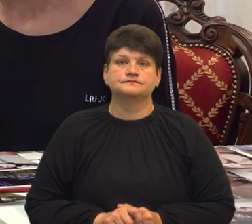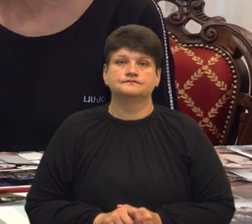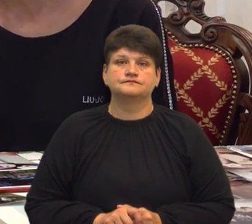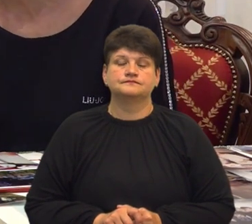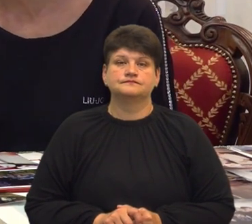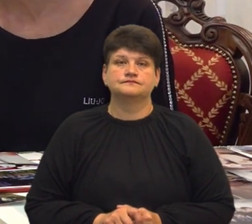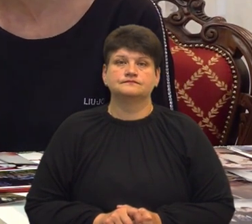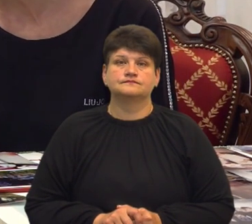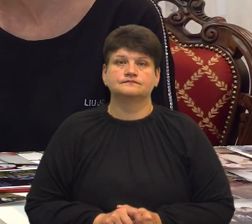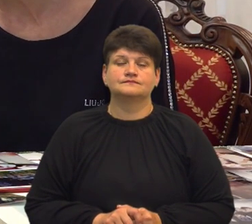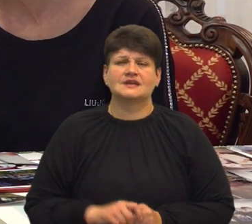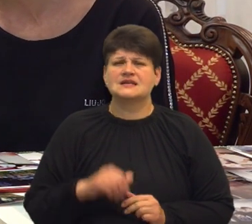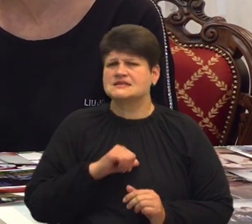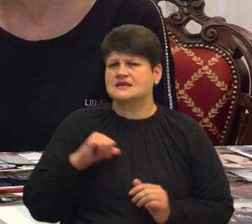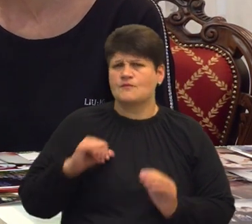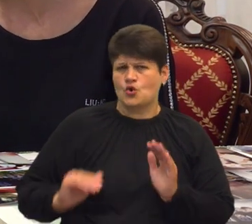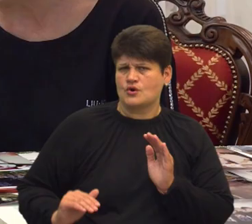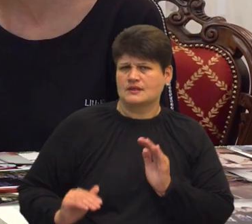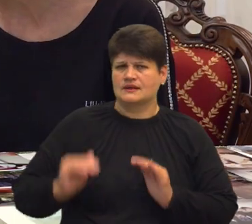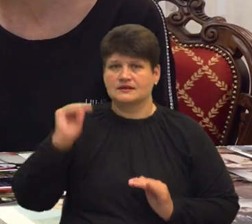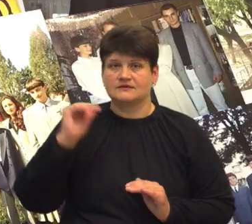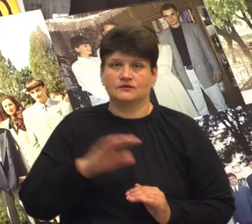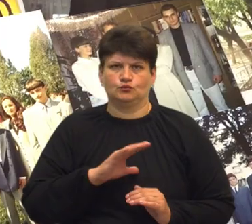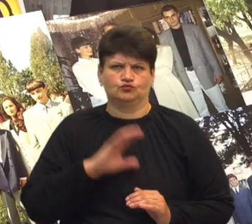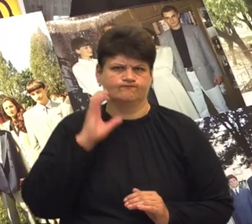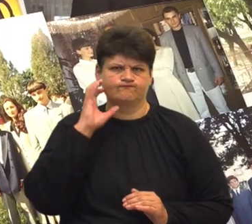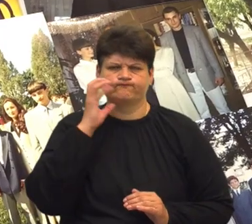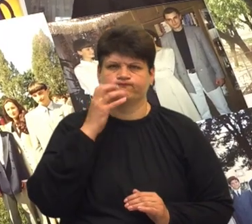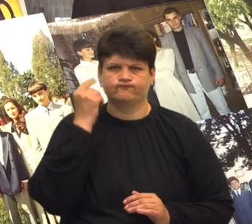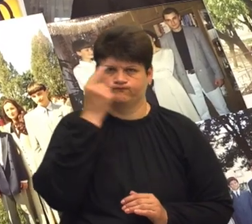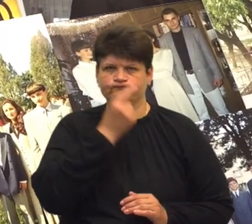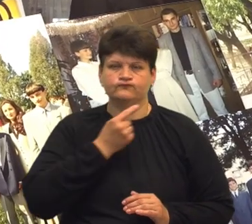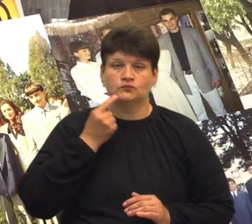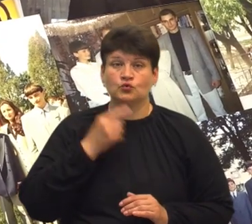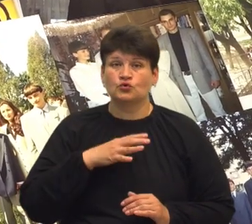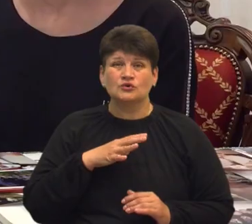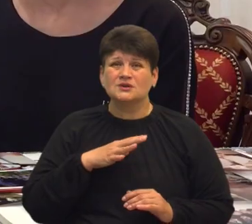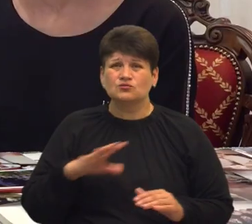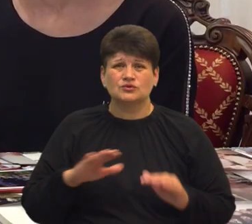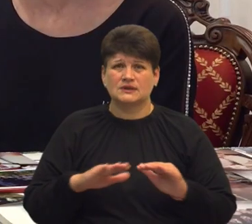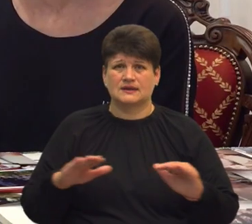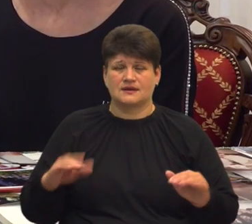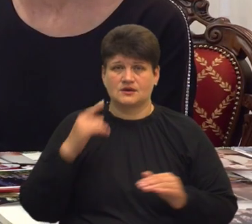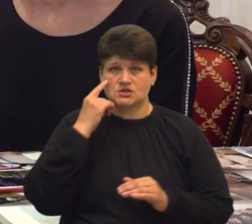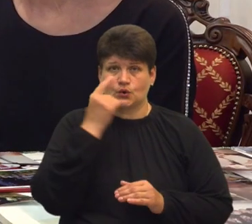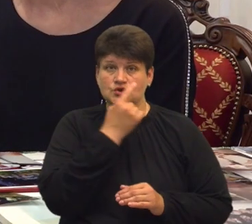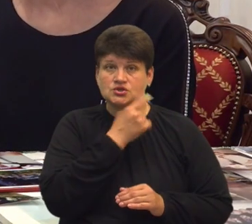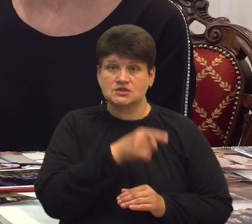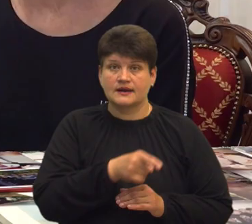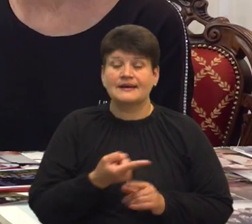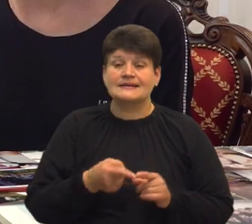Само дитинство він був у нас дуже серйозний. У мене не було дитячих очей. Це фотографія